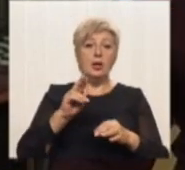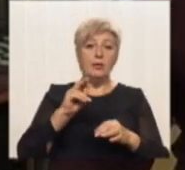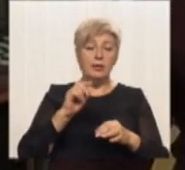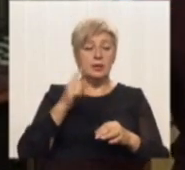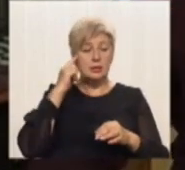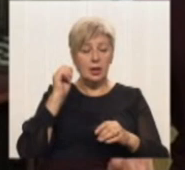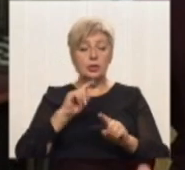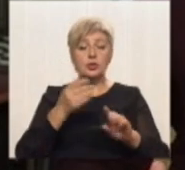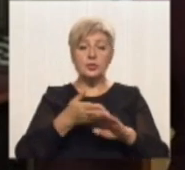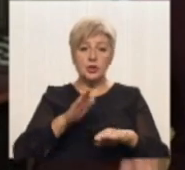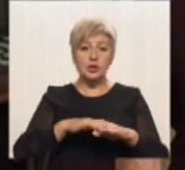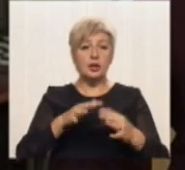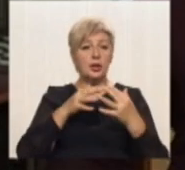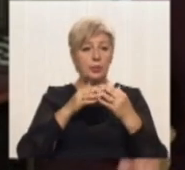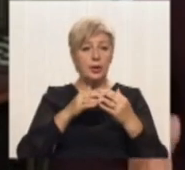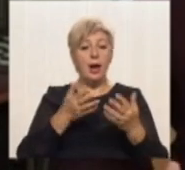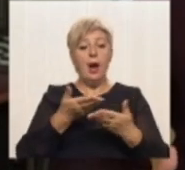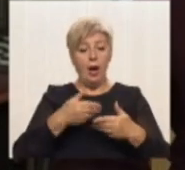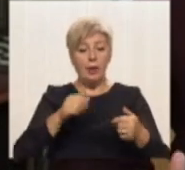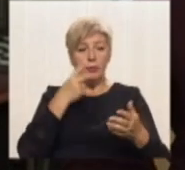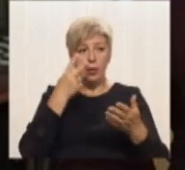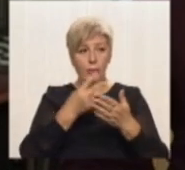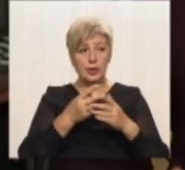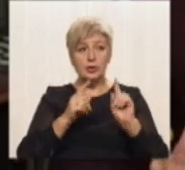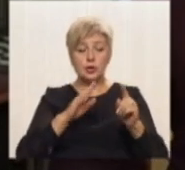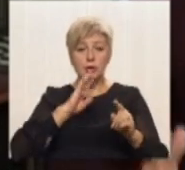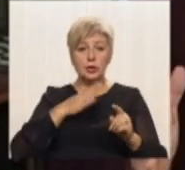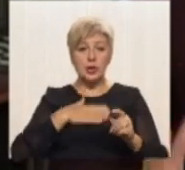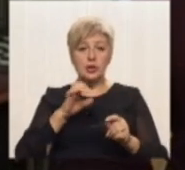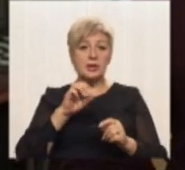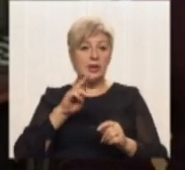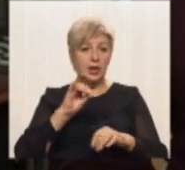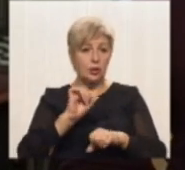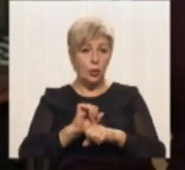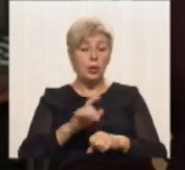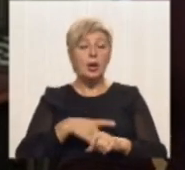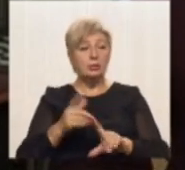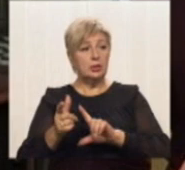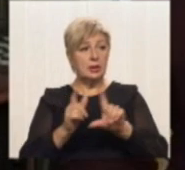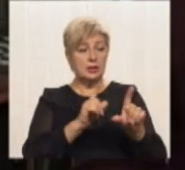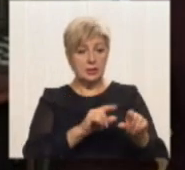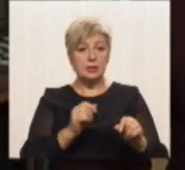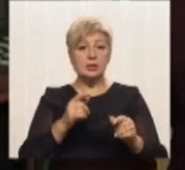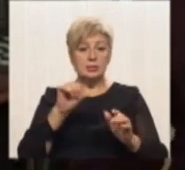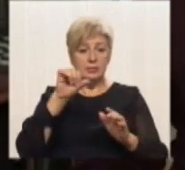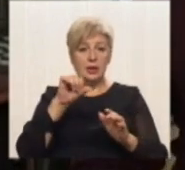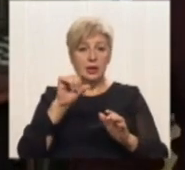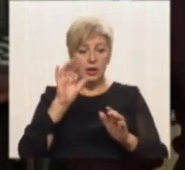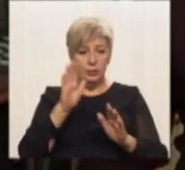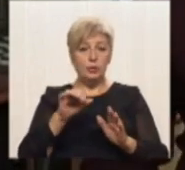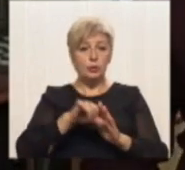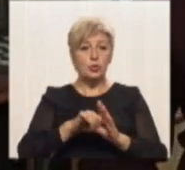бої. Але ми бачили, що наш станок туди заїжджає, і він долучиться до тих боїв. Ну, а потім був